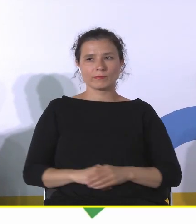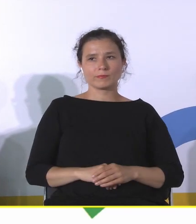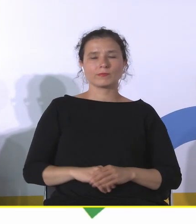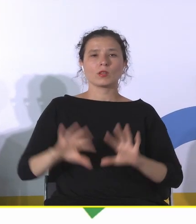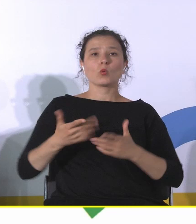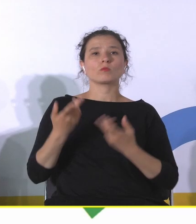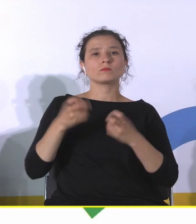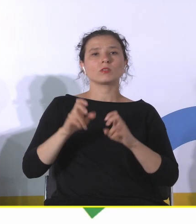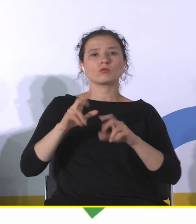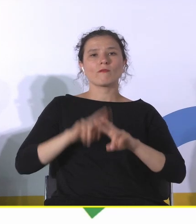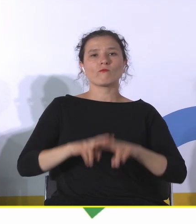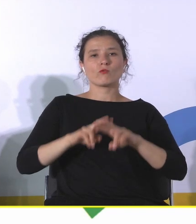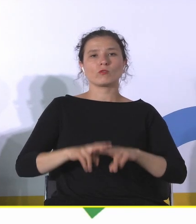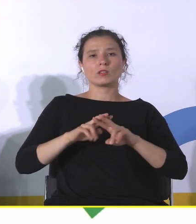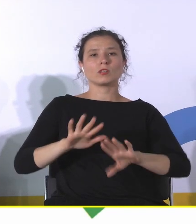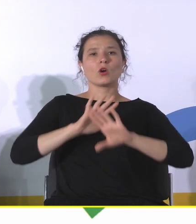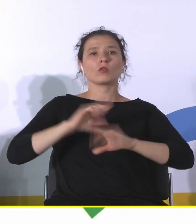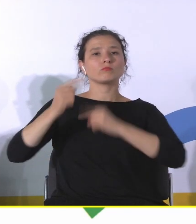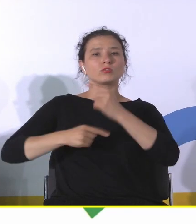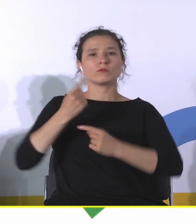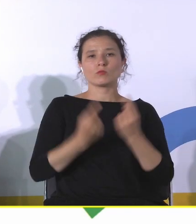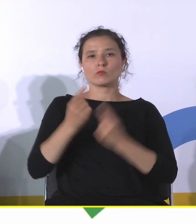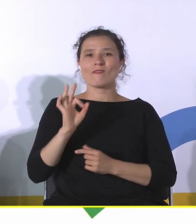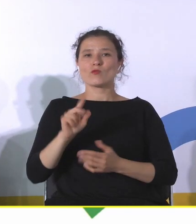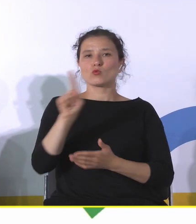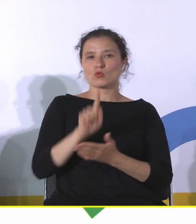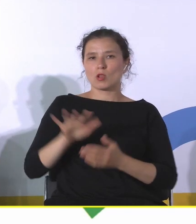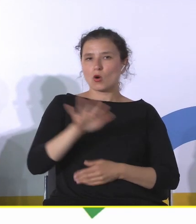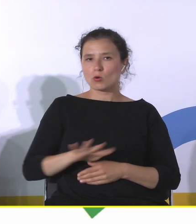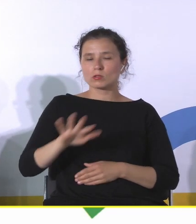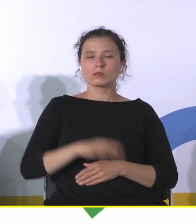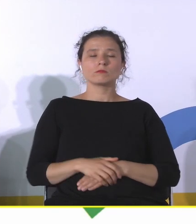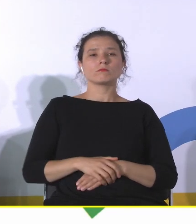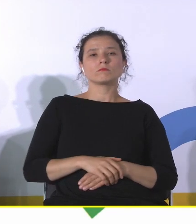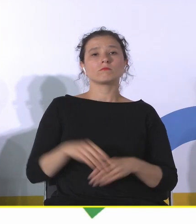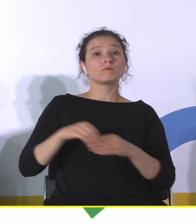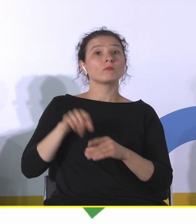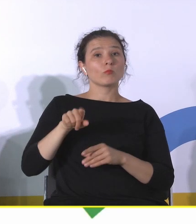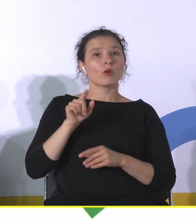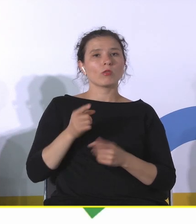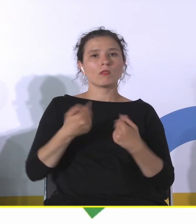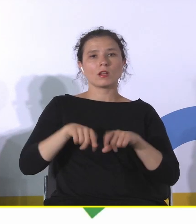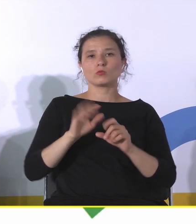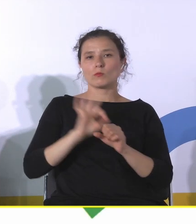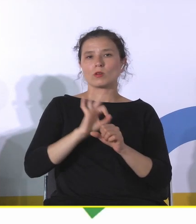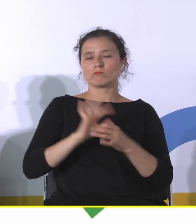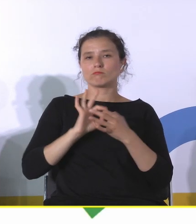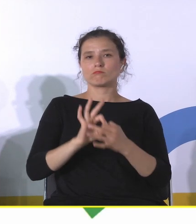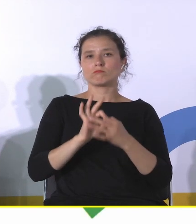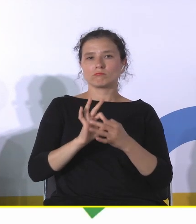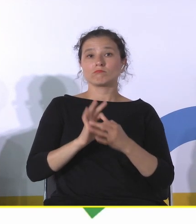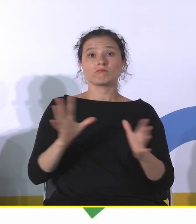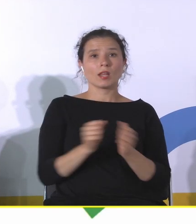Fundacji Ochrony Dziedzictwa Przemysłowego Śląska, gdzie realizuje projekty dotyczące ratowania,